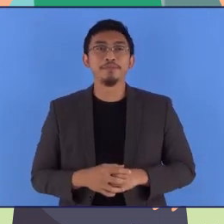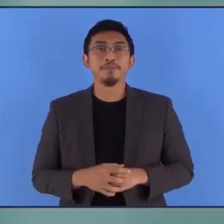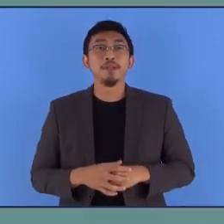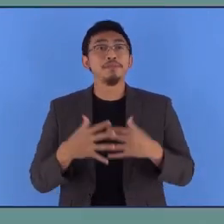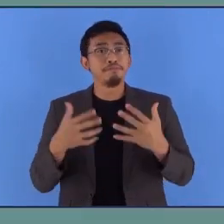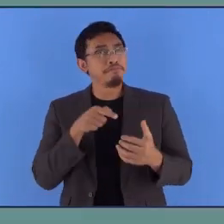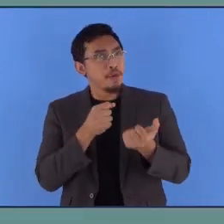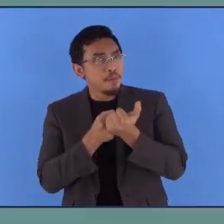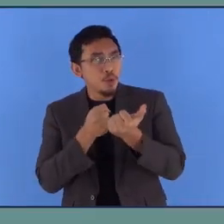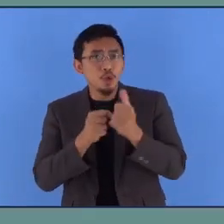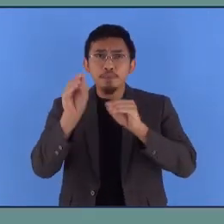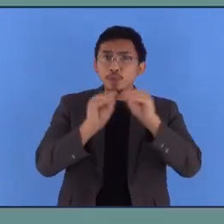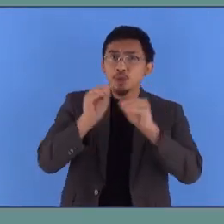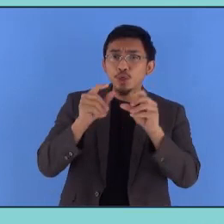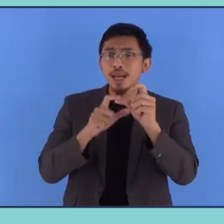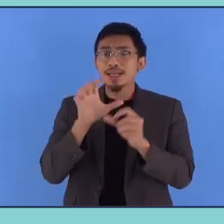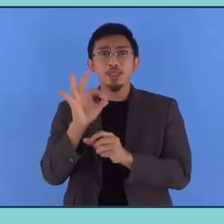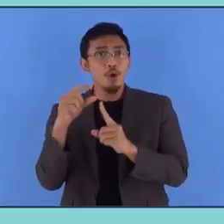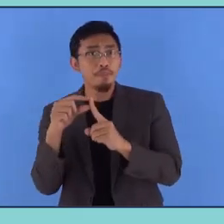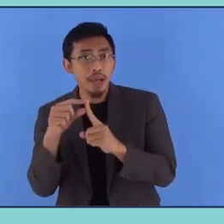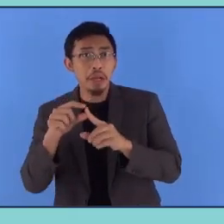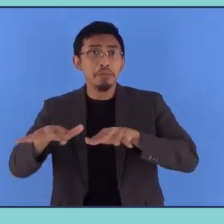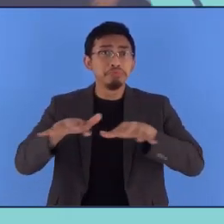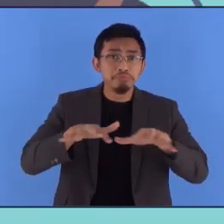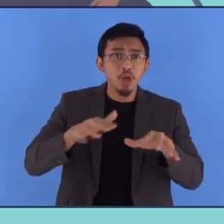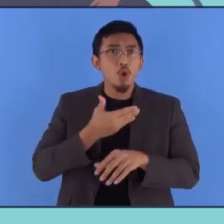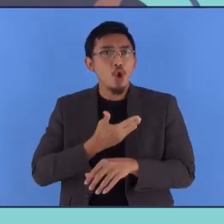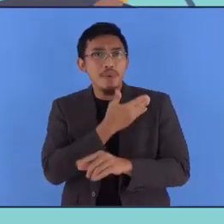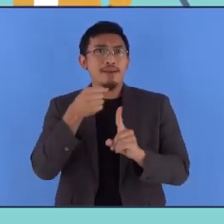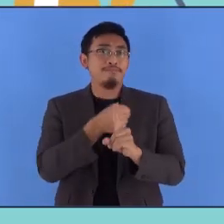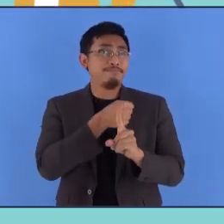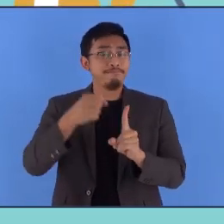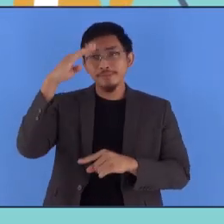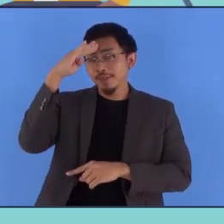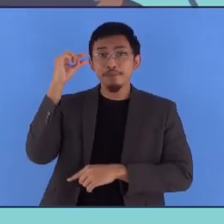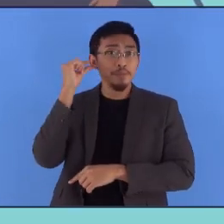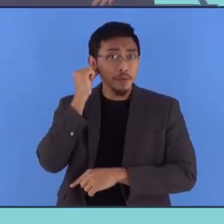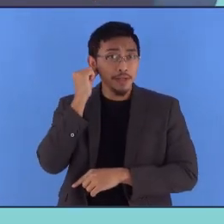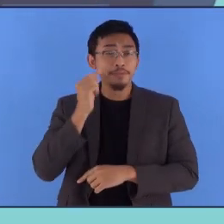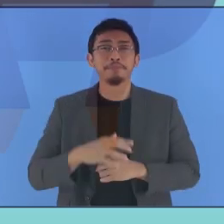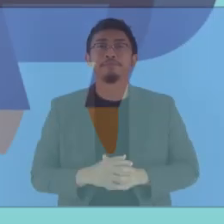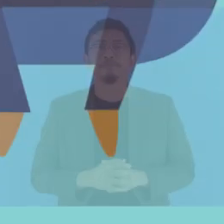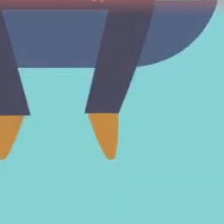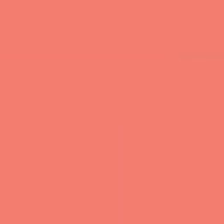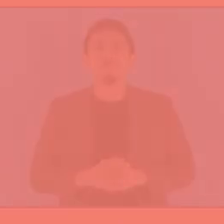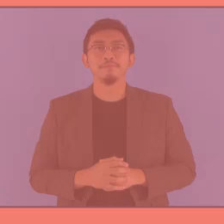Tak luput, Restore mendukung penyusunan SOP Untuk penanganan korban kekerasan berbasis gender